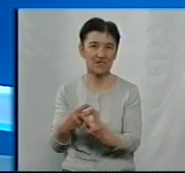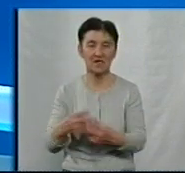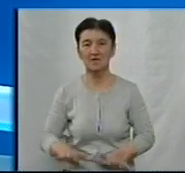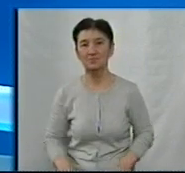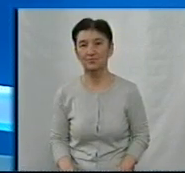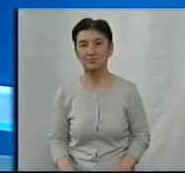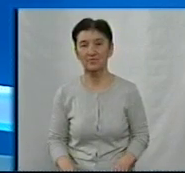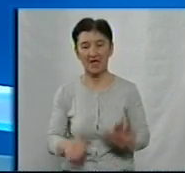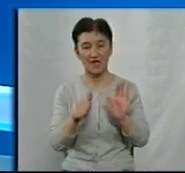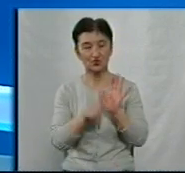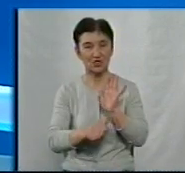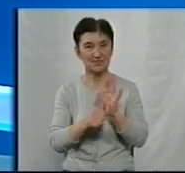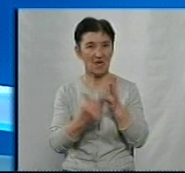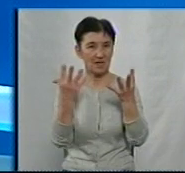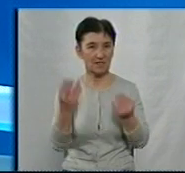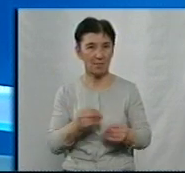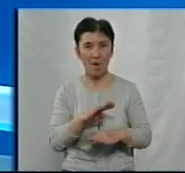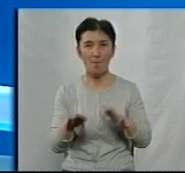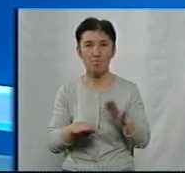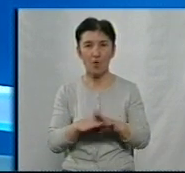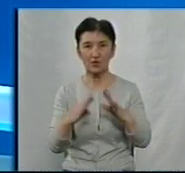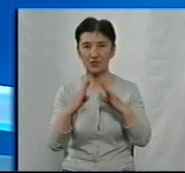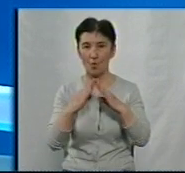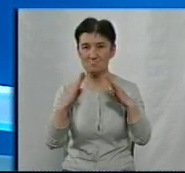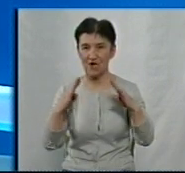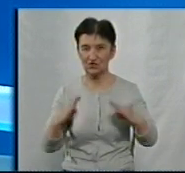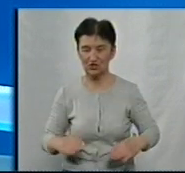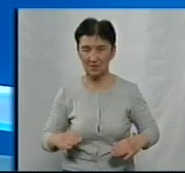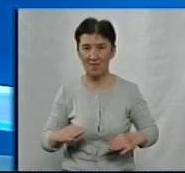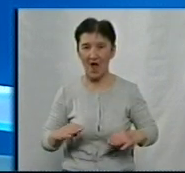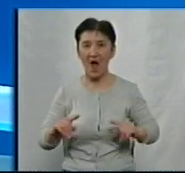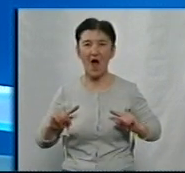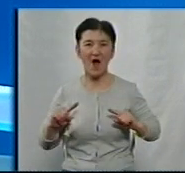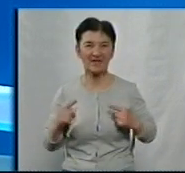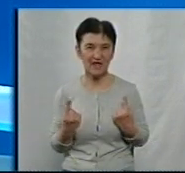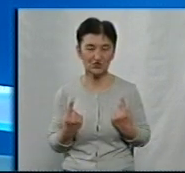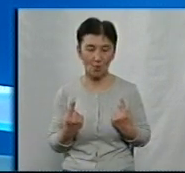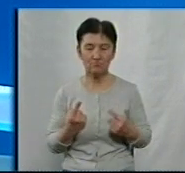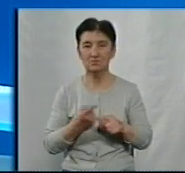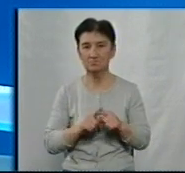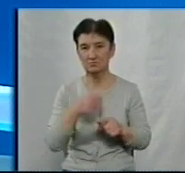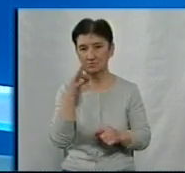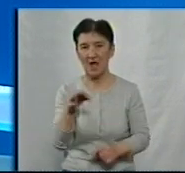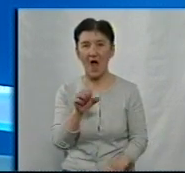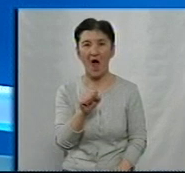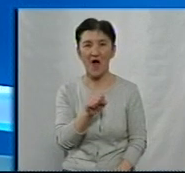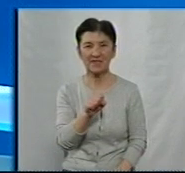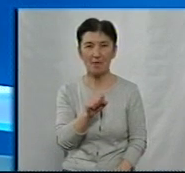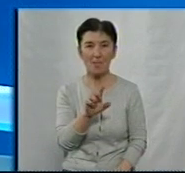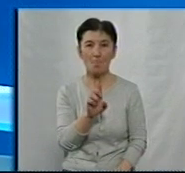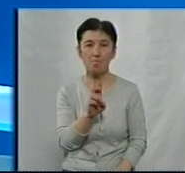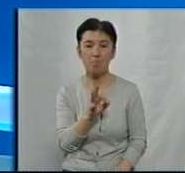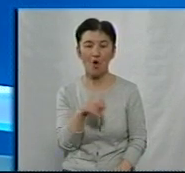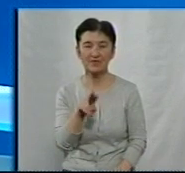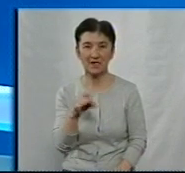Хідися діб під домашнім арештом. Перебуватиме поліцейський патрульний поліції в області Артем Бондаренко, якого підозрюють